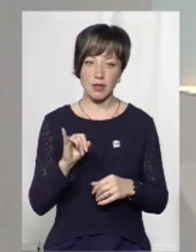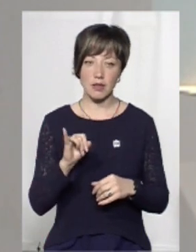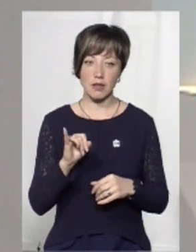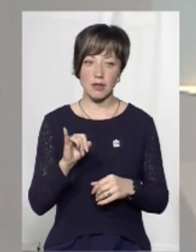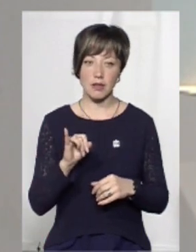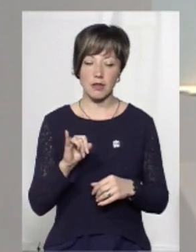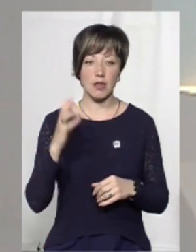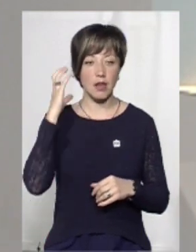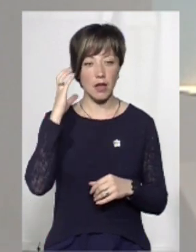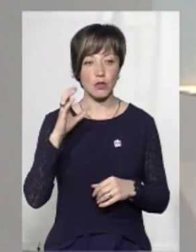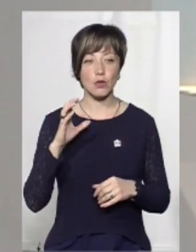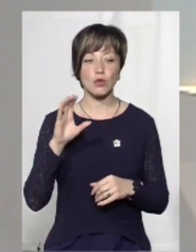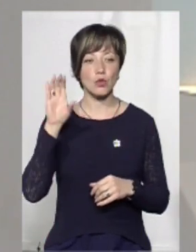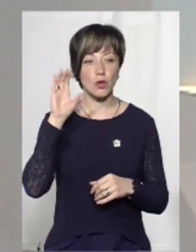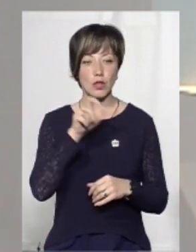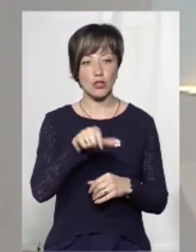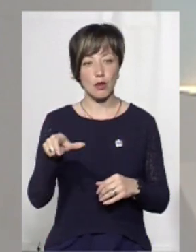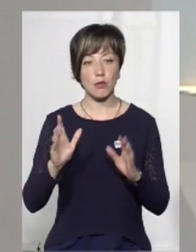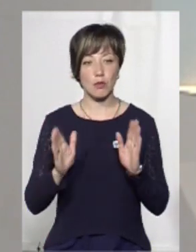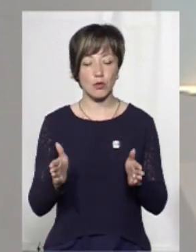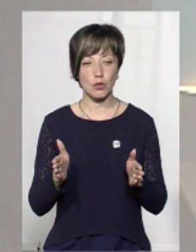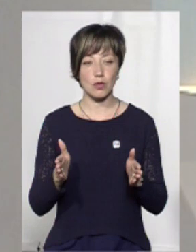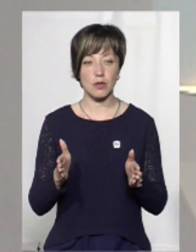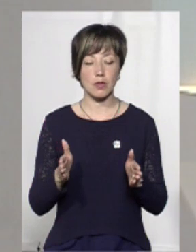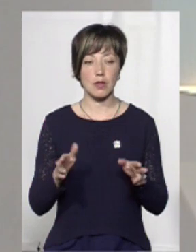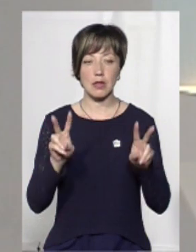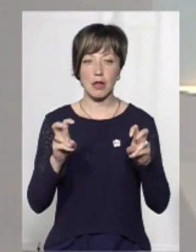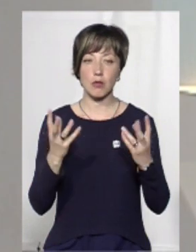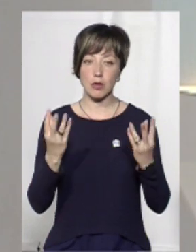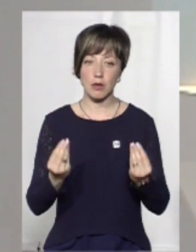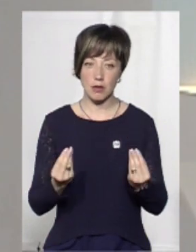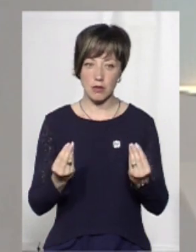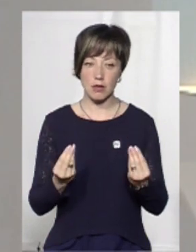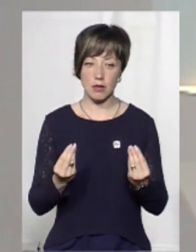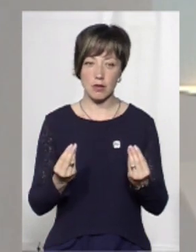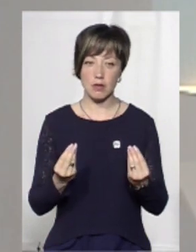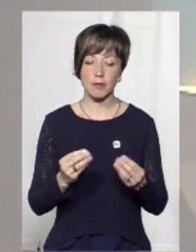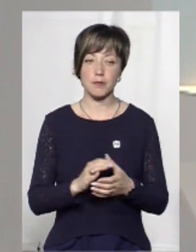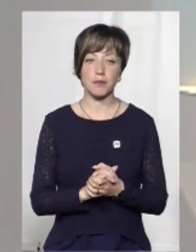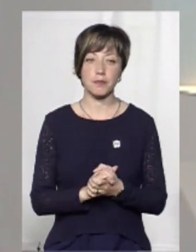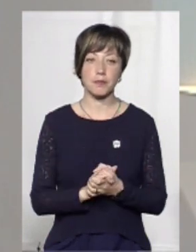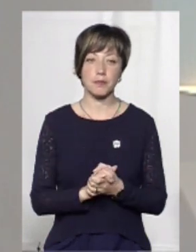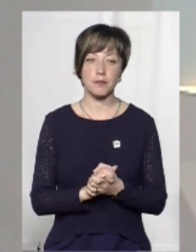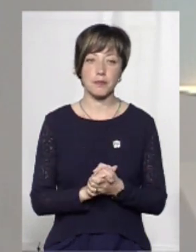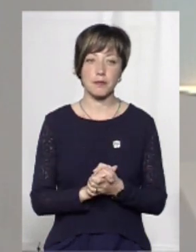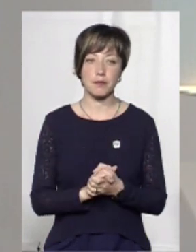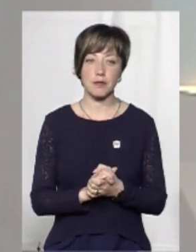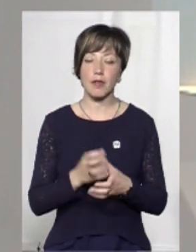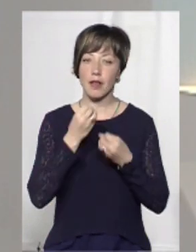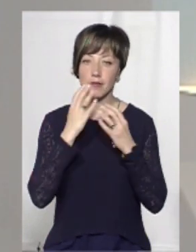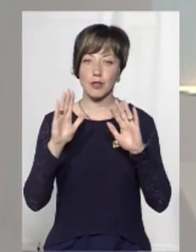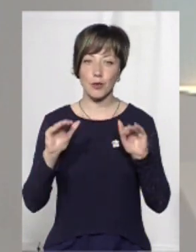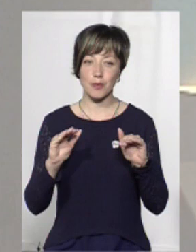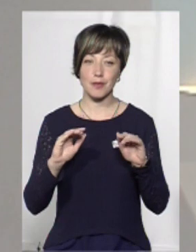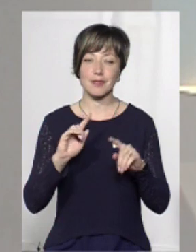радіослухачам, які будуть слухати тему дня, і радіоверсію. На